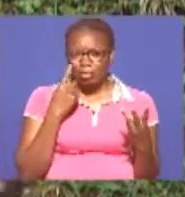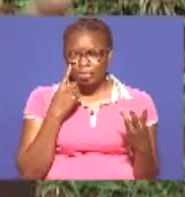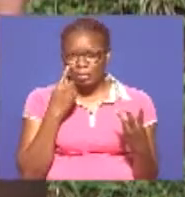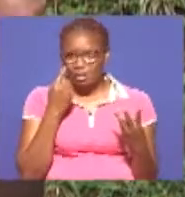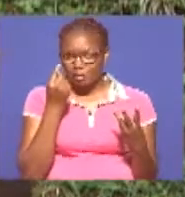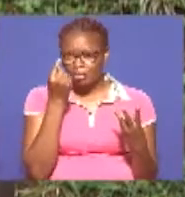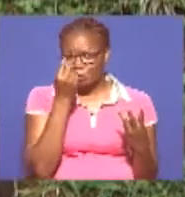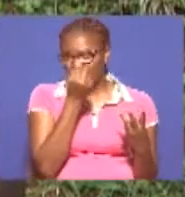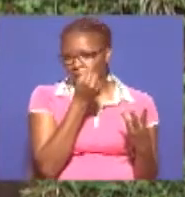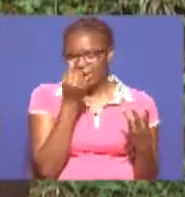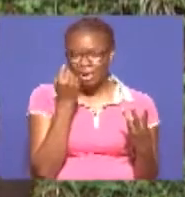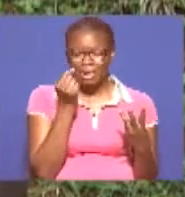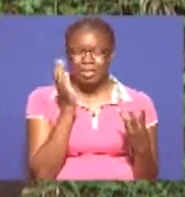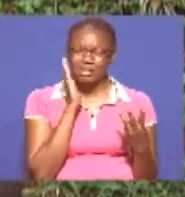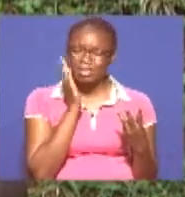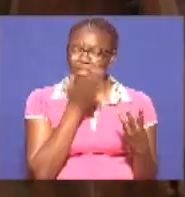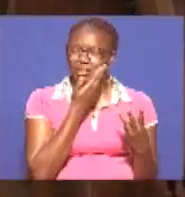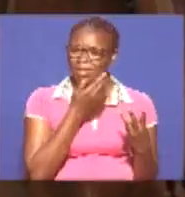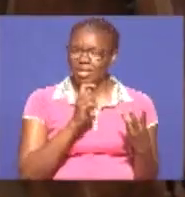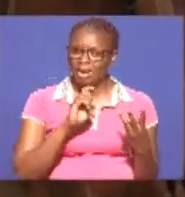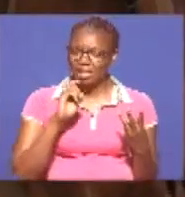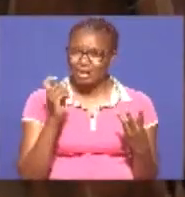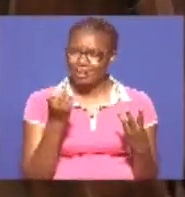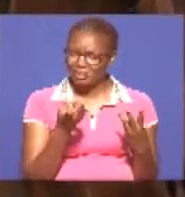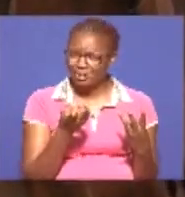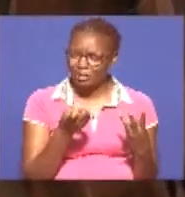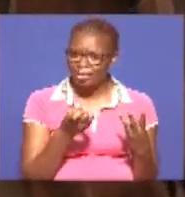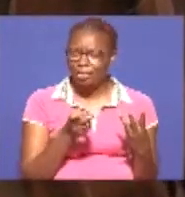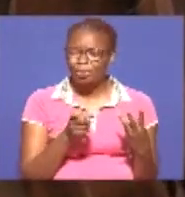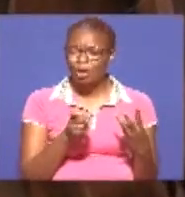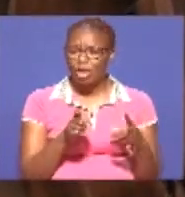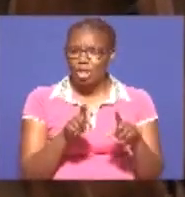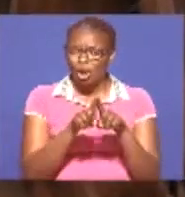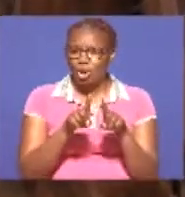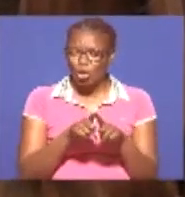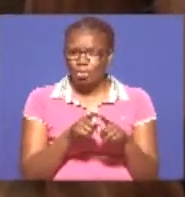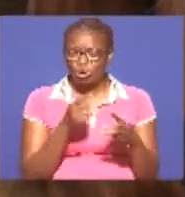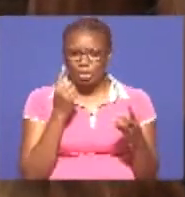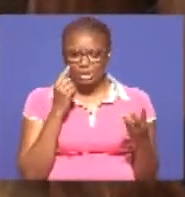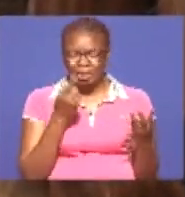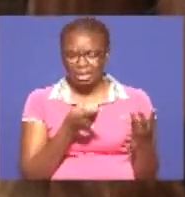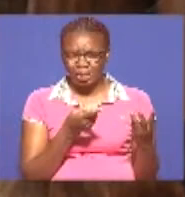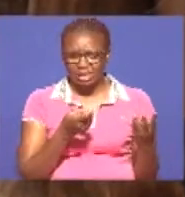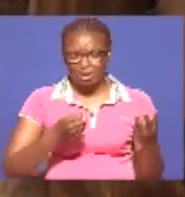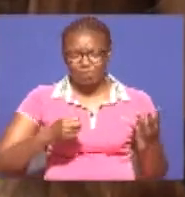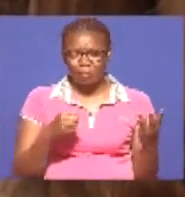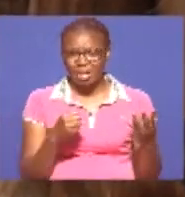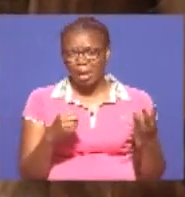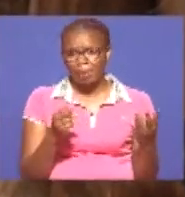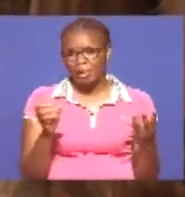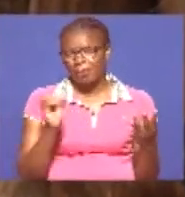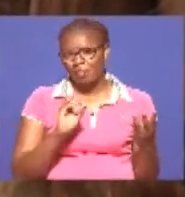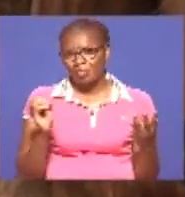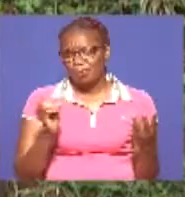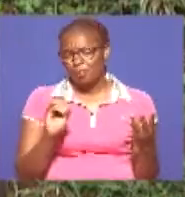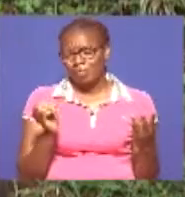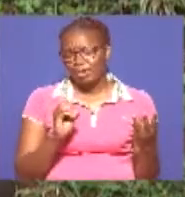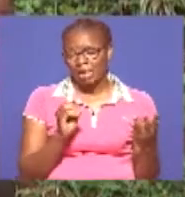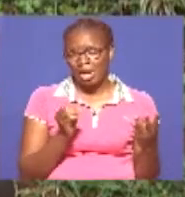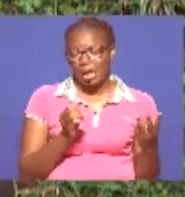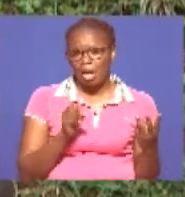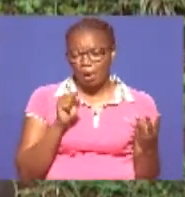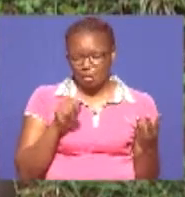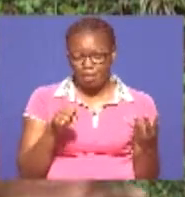kwanajia, ukimuangalia tu unawana hayuko sawa Tena unangalia furaha yake, tunangalia mukia Wakati anainua mukia ama anacheza na mukia kidogo